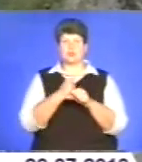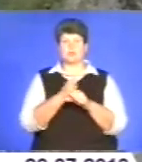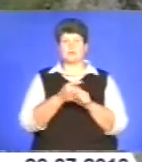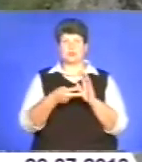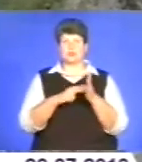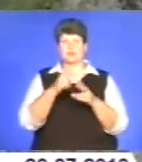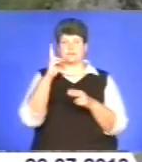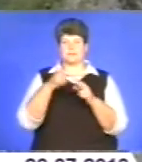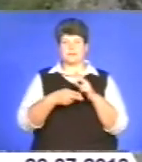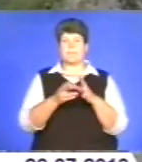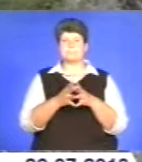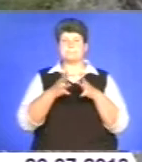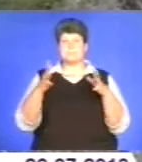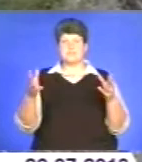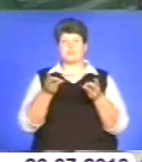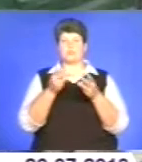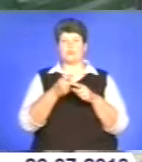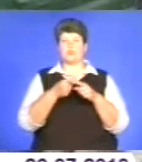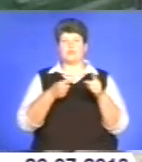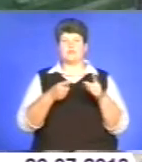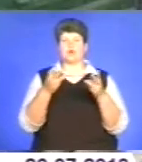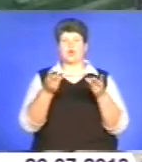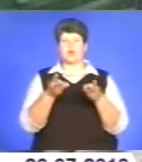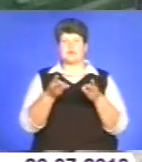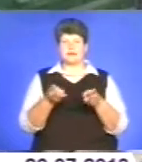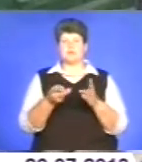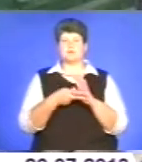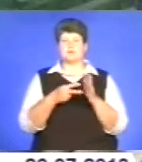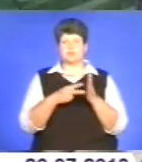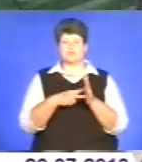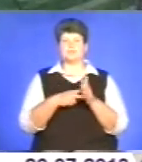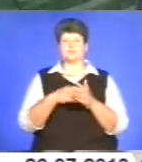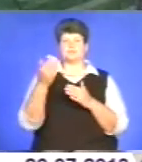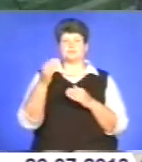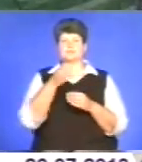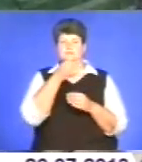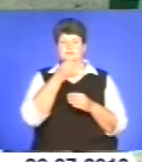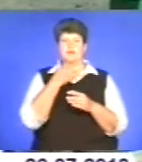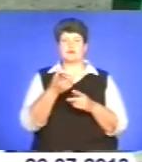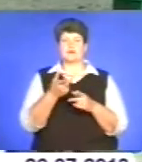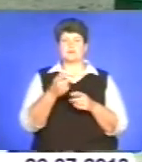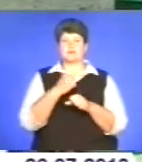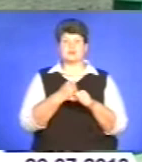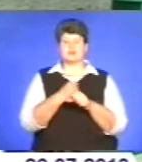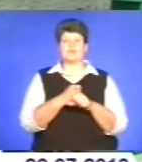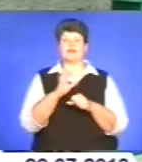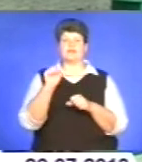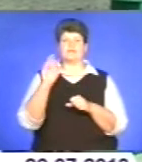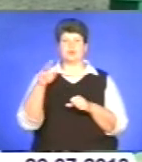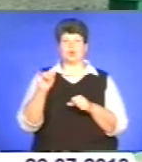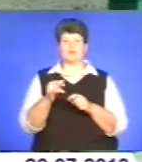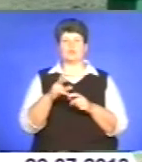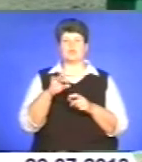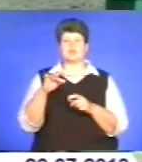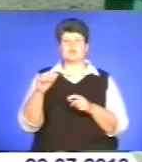Більше половини котелень також обладнані сучасно. 22 уже працюють в автономному режимі із новими насосними станціями.